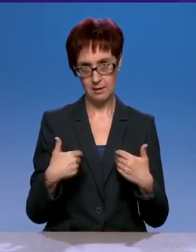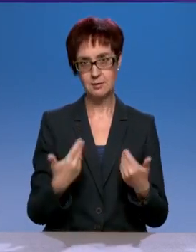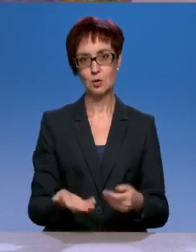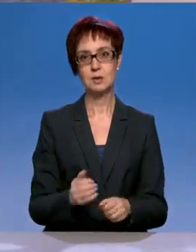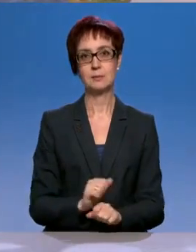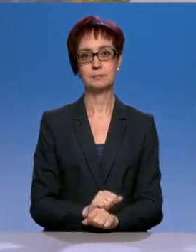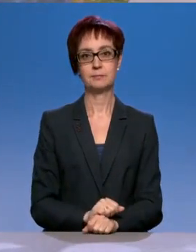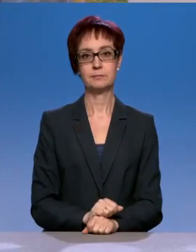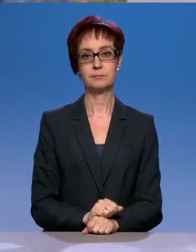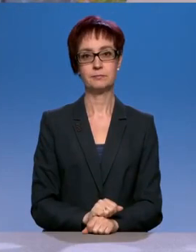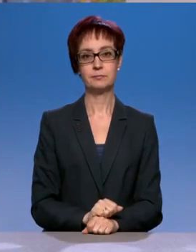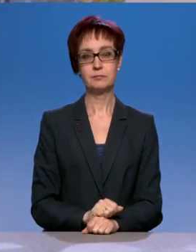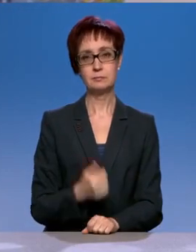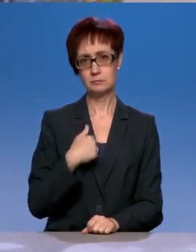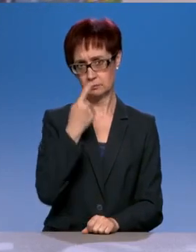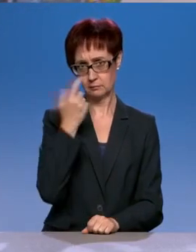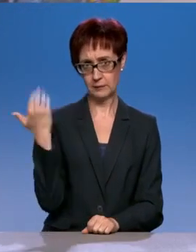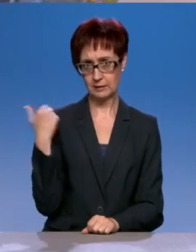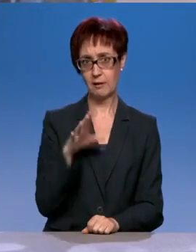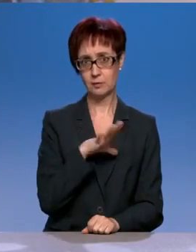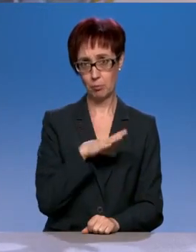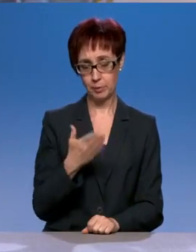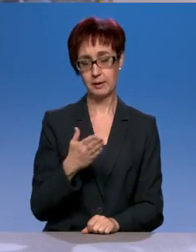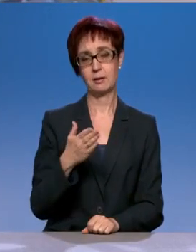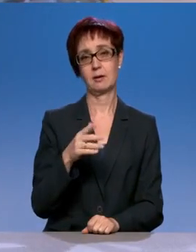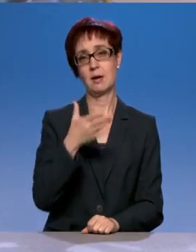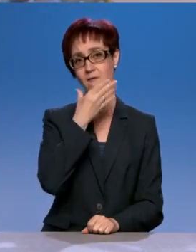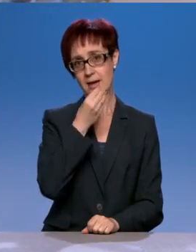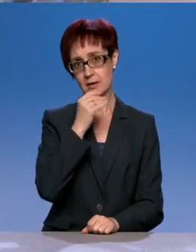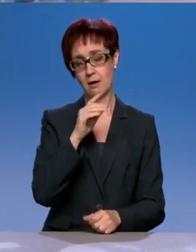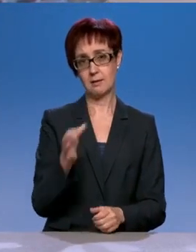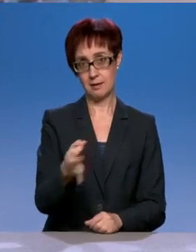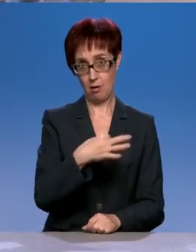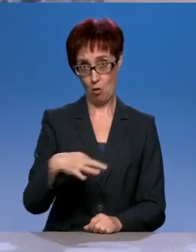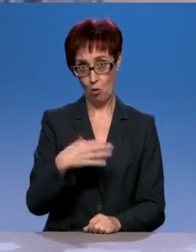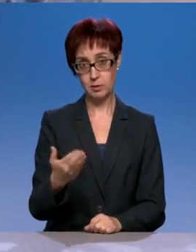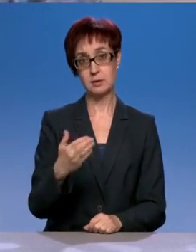Да, в Ленобласти мы были не так давно. День региона снимали. Мне показалось, приличные дороги. Но не везде были.